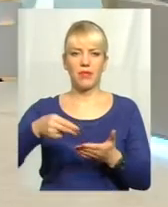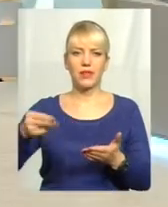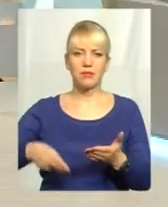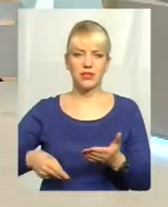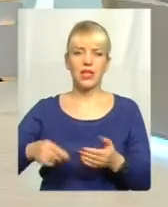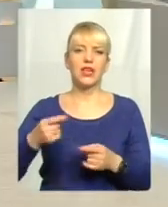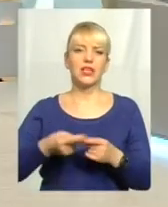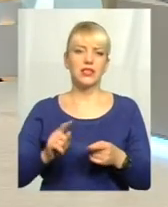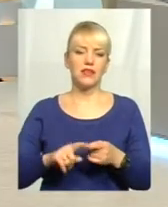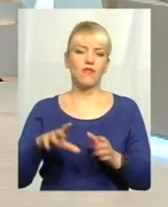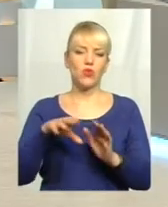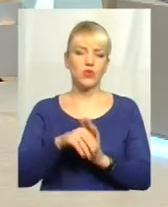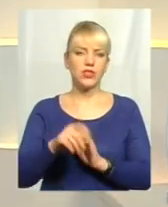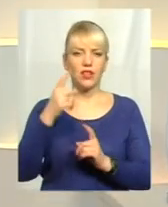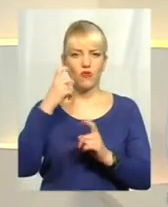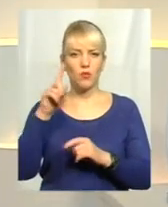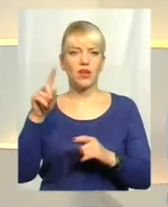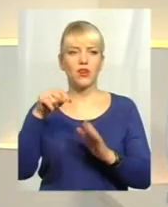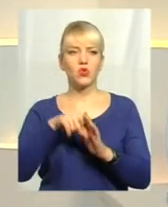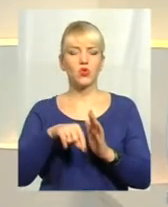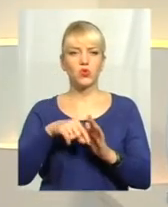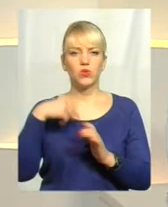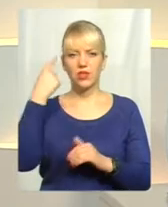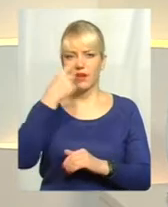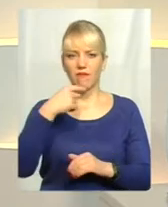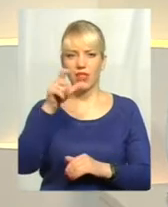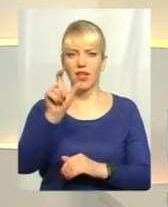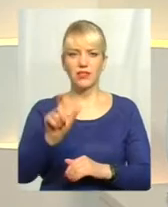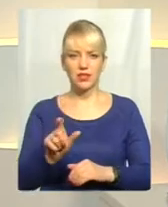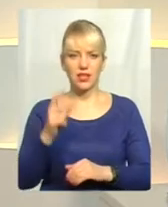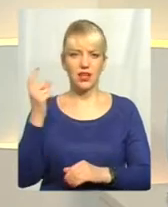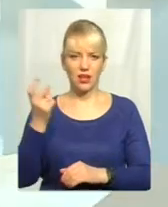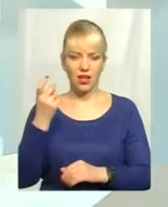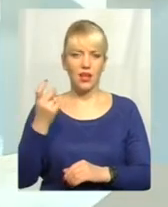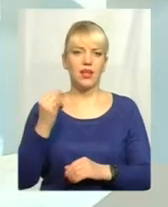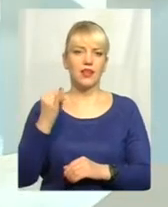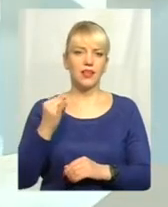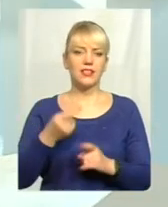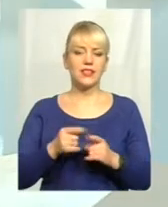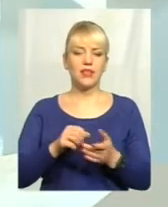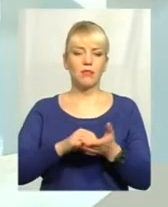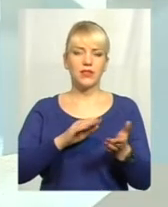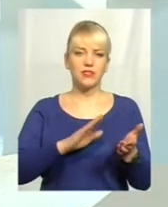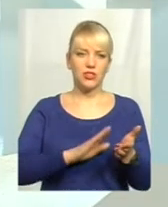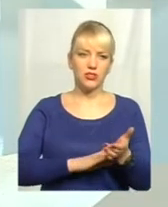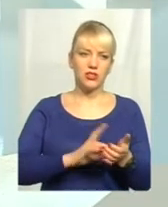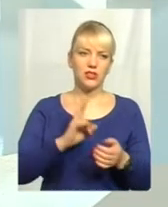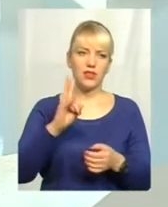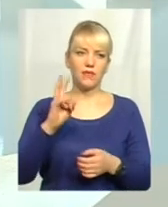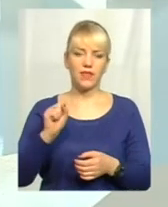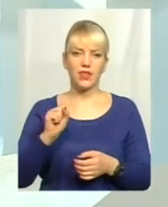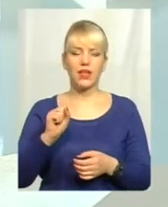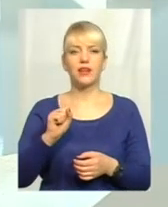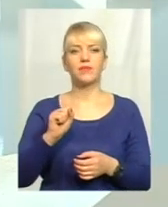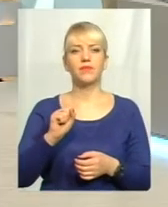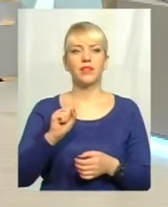яка, в принципі, стосується саме власника. Ось, просто вона записується на зовнішню форму і паралельно